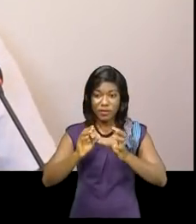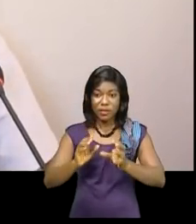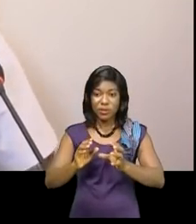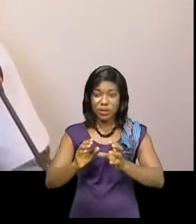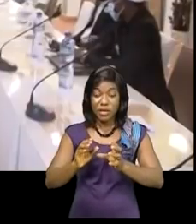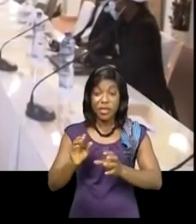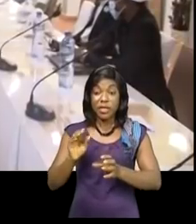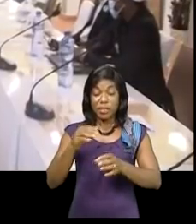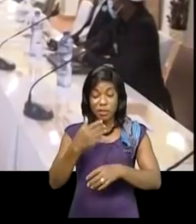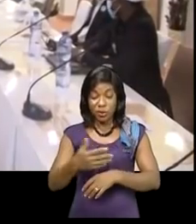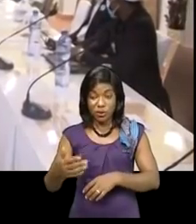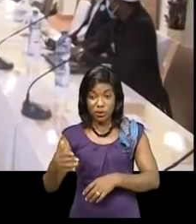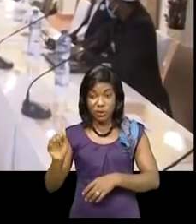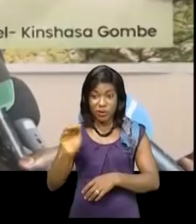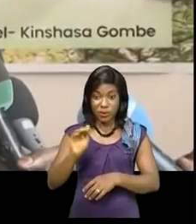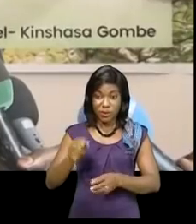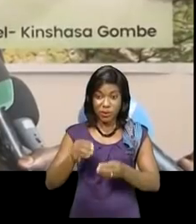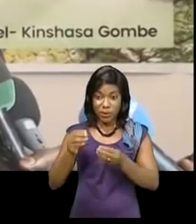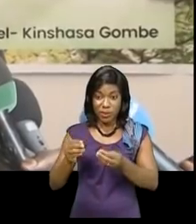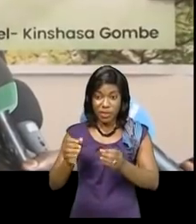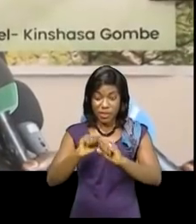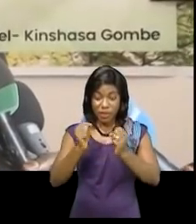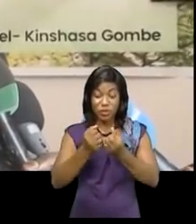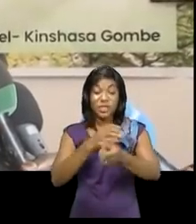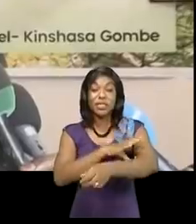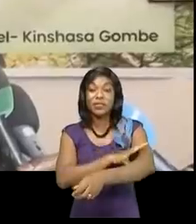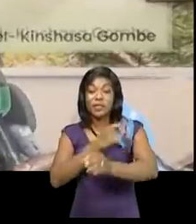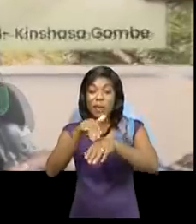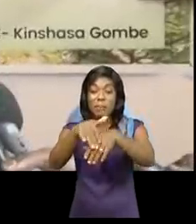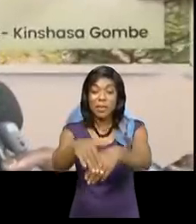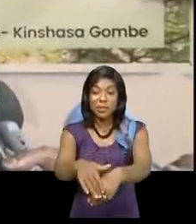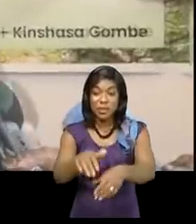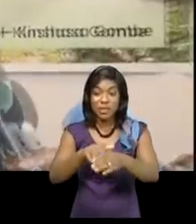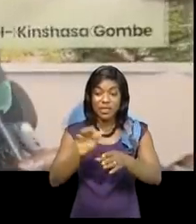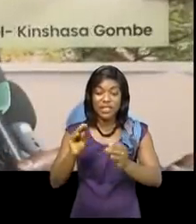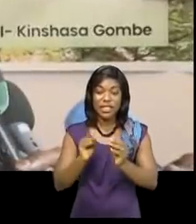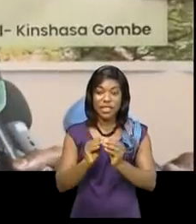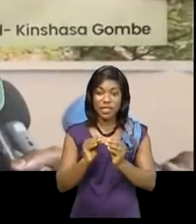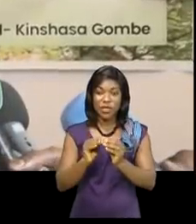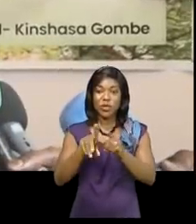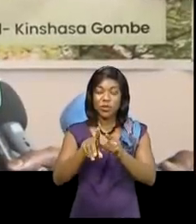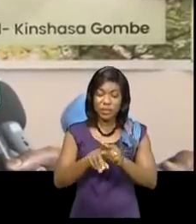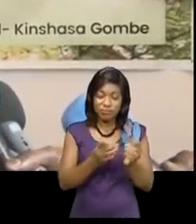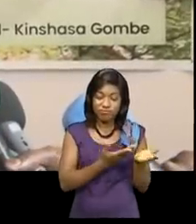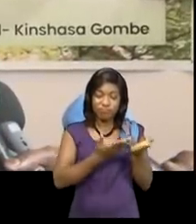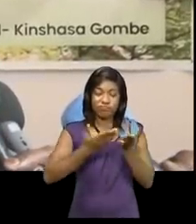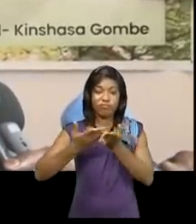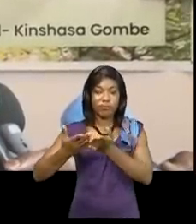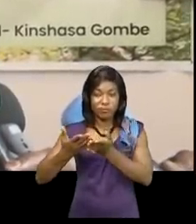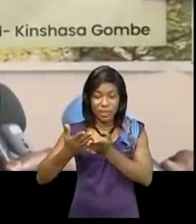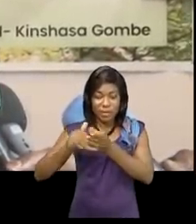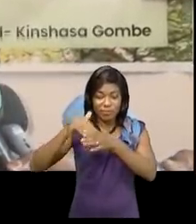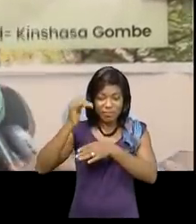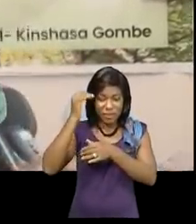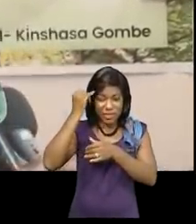ainsi que ses mécanismes de mise en œuvre. La société civile a participé à ces consultations et a produit ses réflexions sur ce